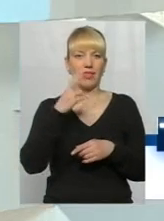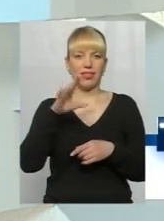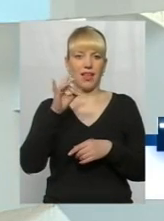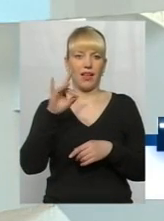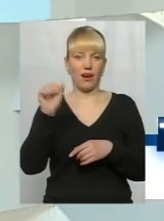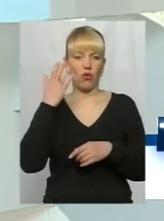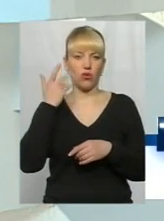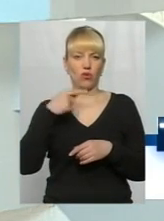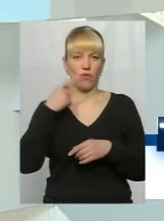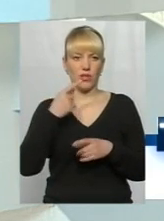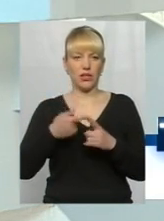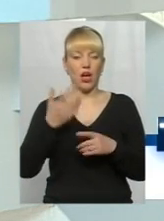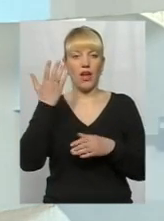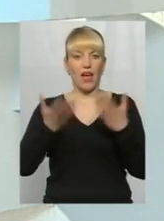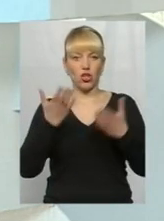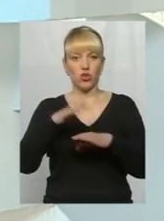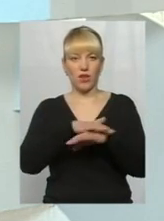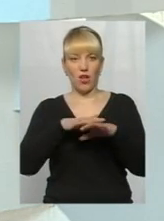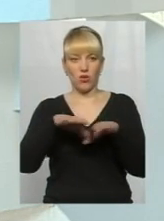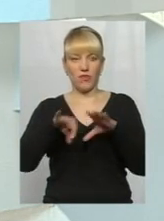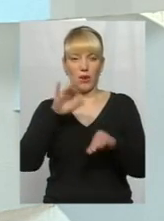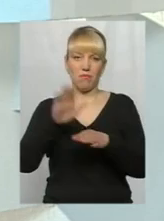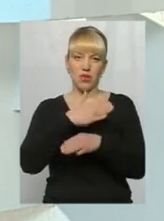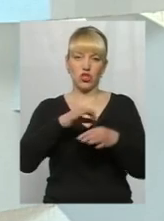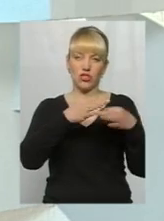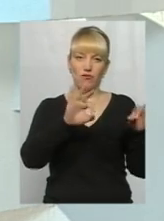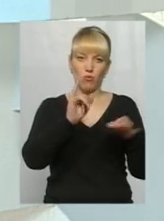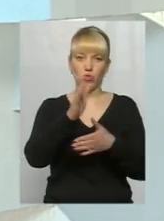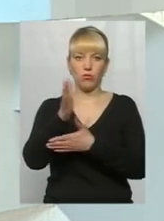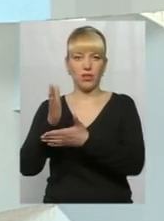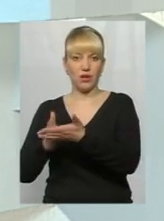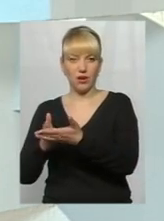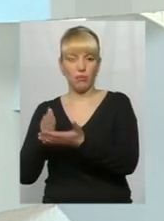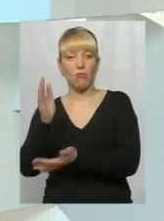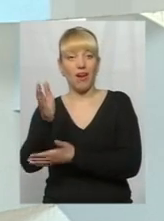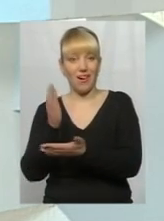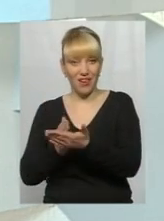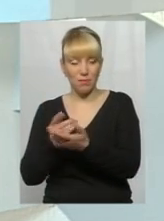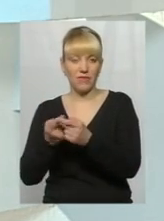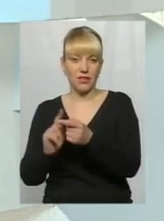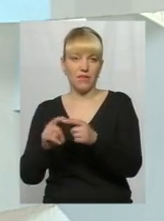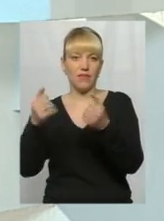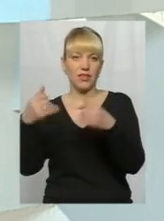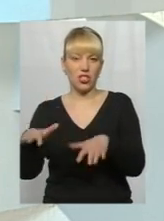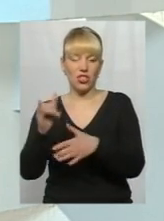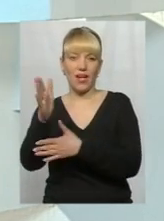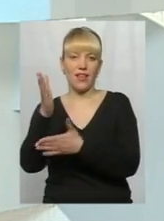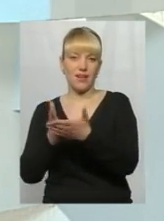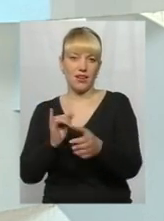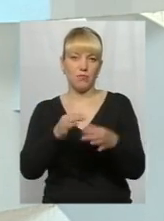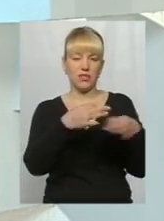Бандері, який сказав, якщо народ вибирає між свободою і хлібом хліб, то він втрачає і хліб, і